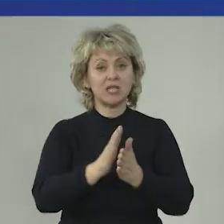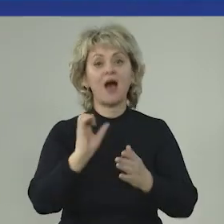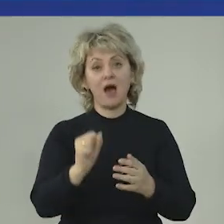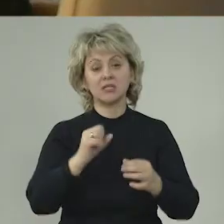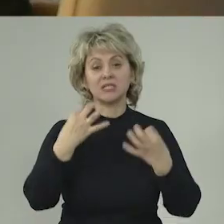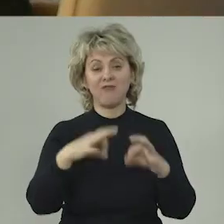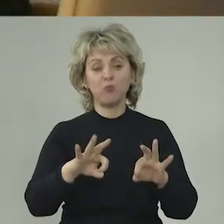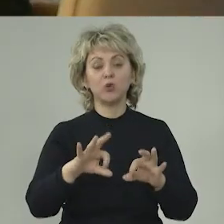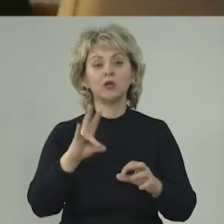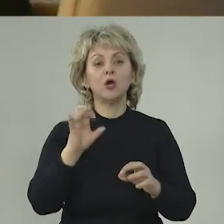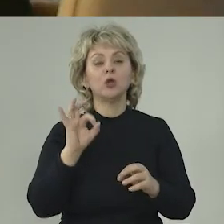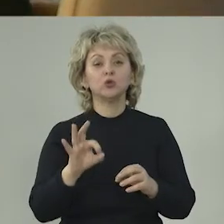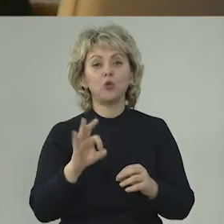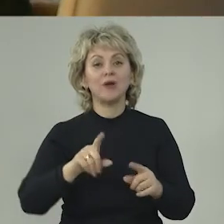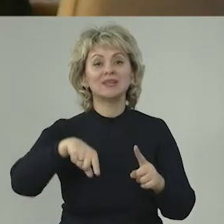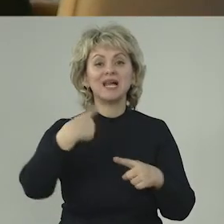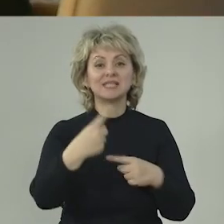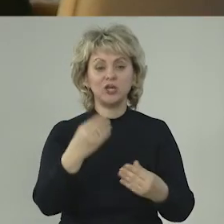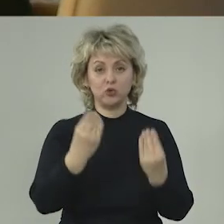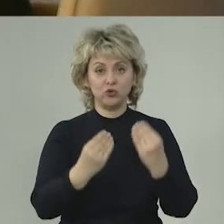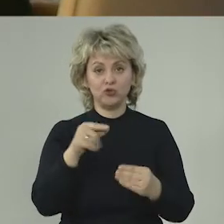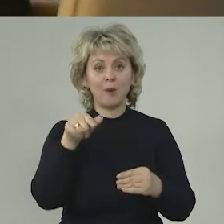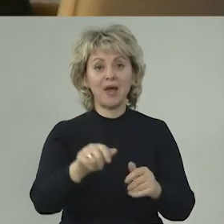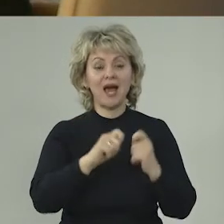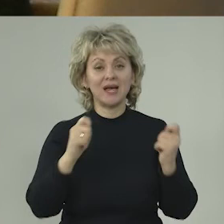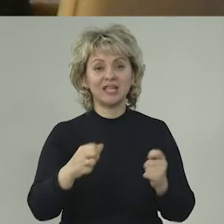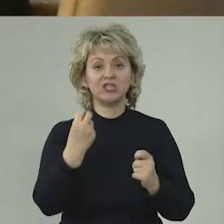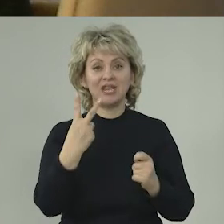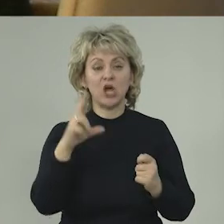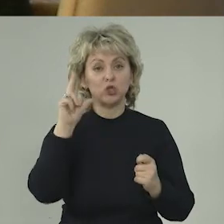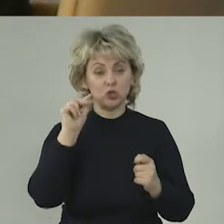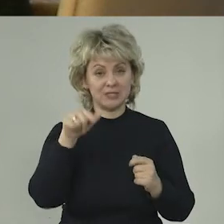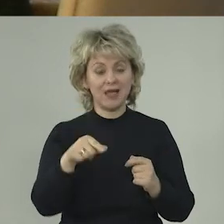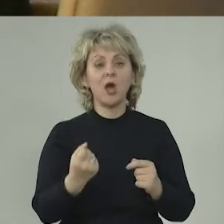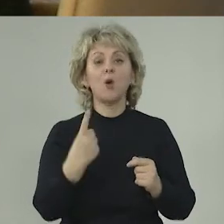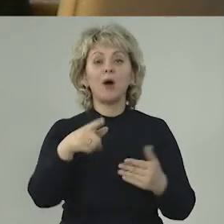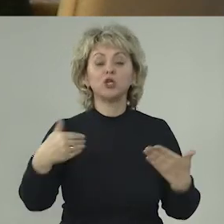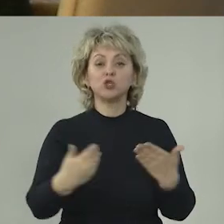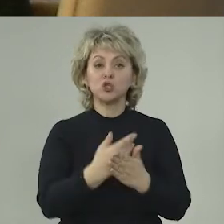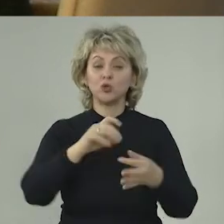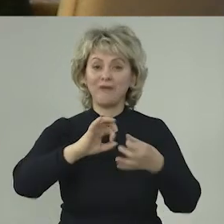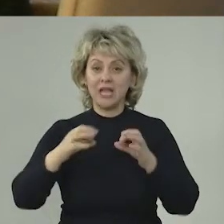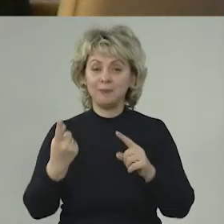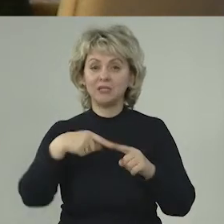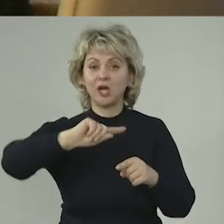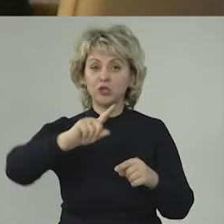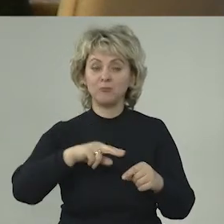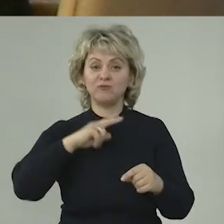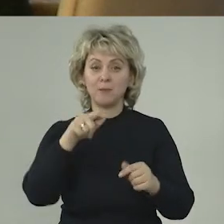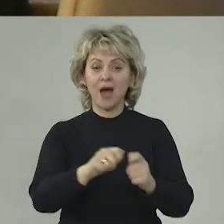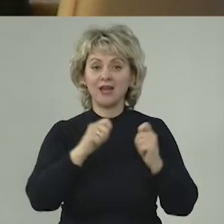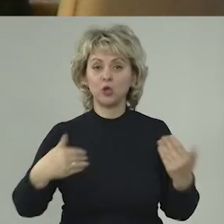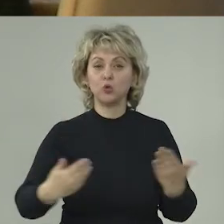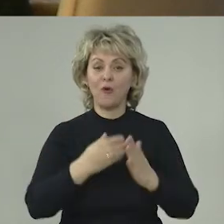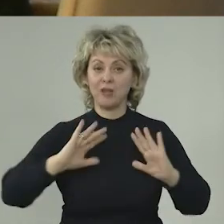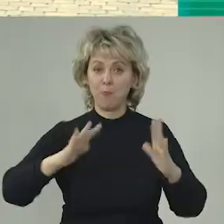свободно. Но на следующий матч, на матч открытия 13-го числа, появятся новые элементы, которые требуют внимания.